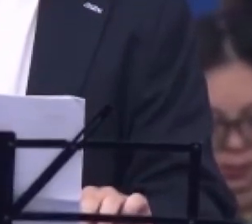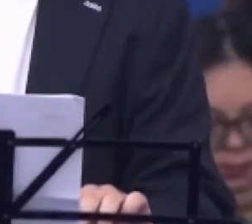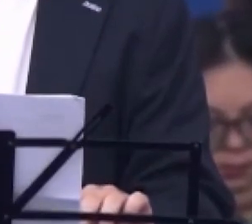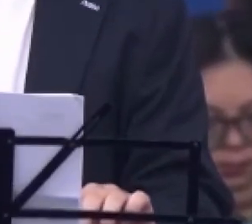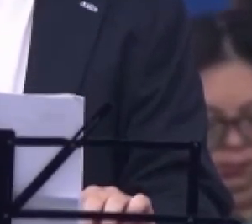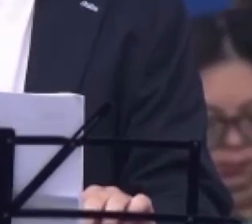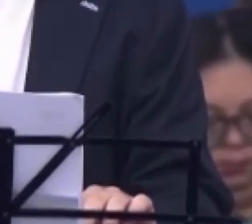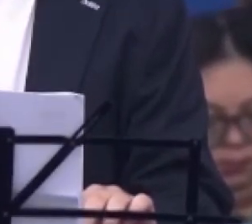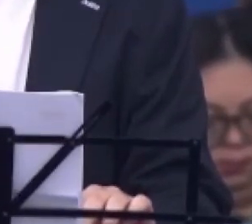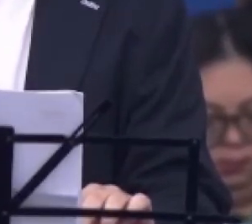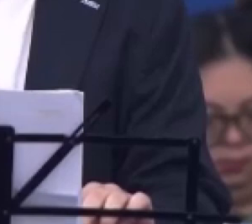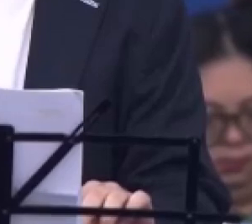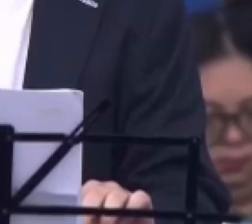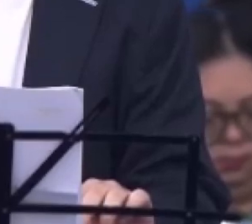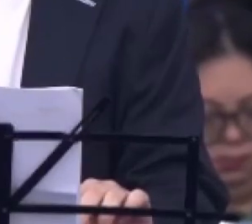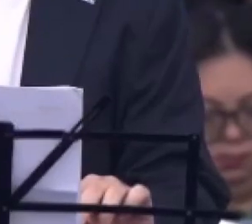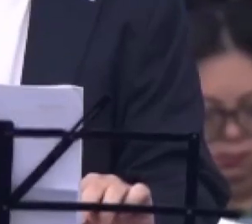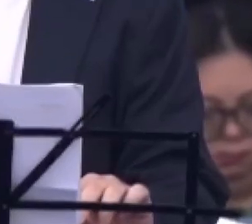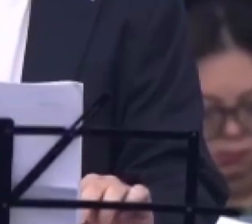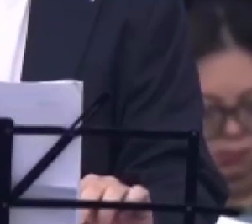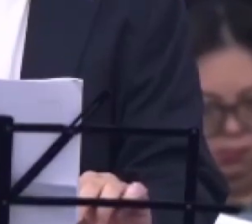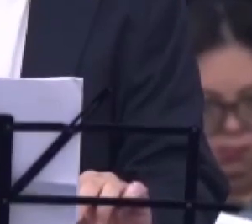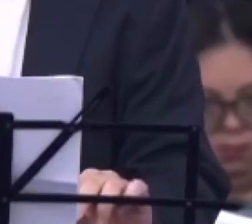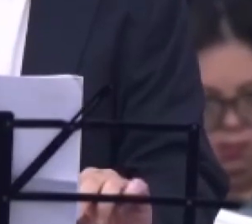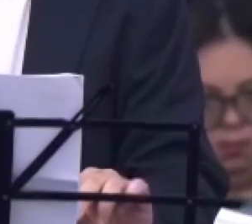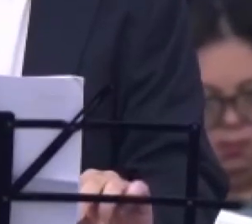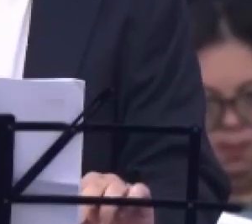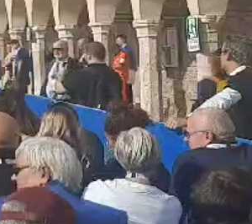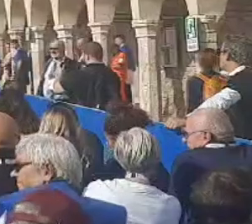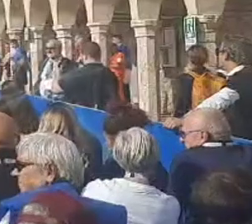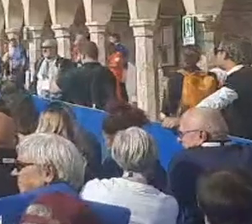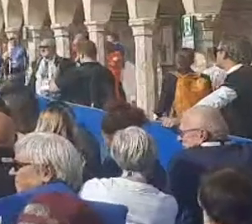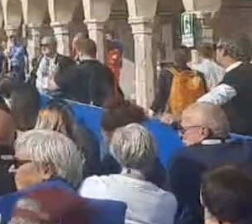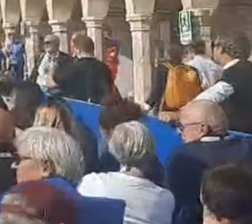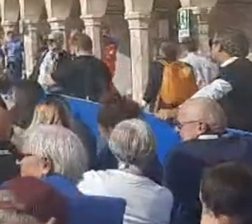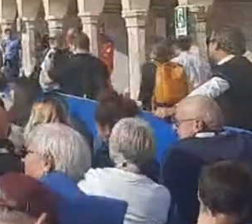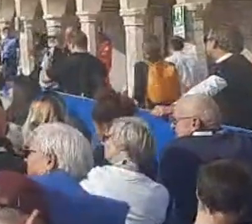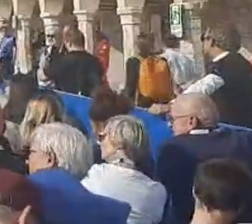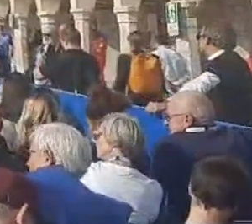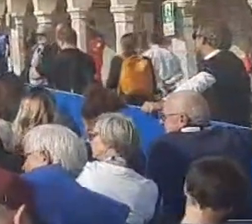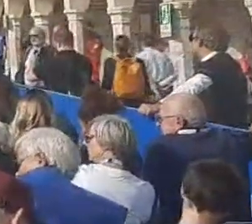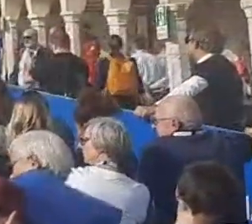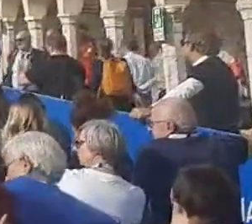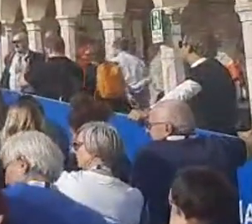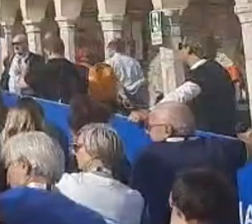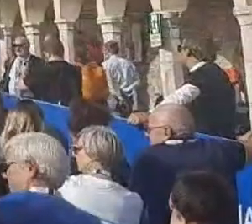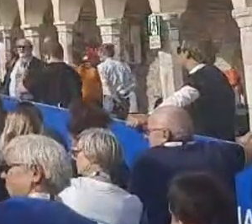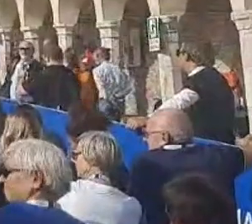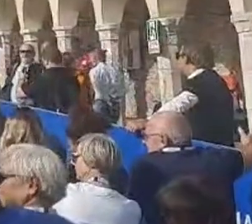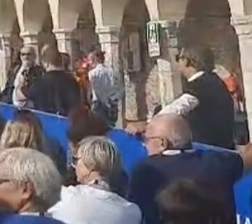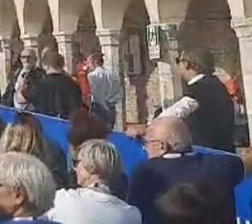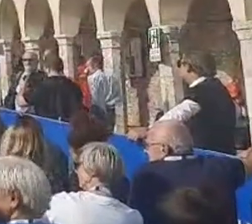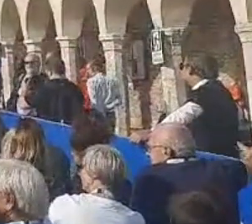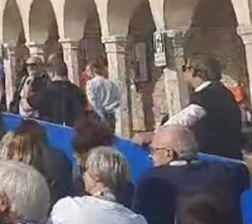alla piena partecipazione nella vita civile, sociale e politica dei nostri paesi, principio da sempre cuore della mission di